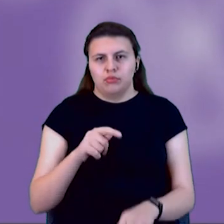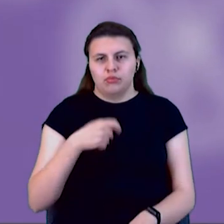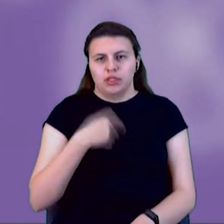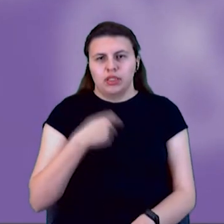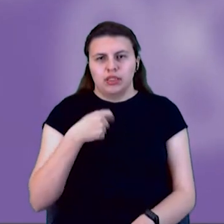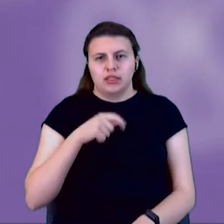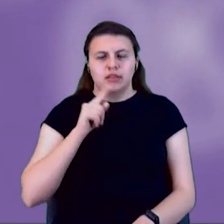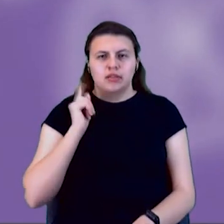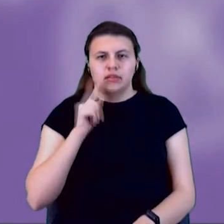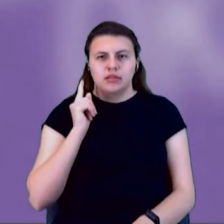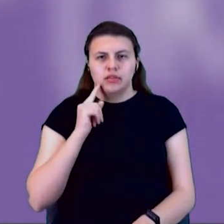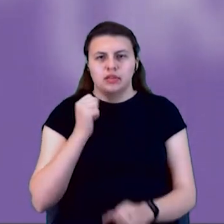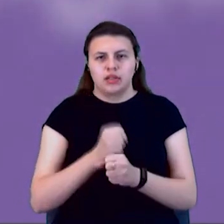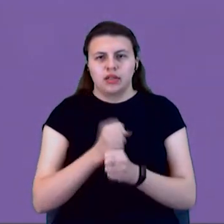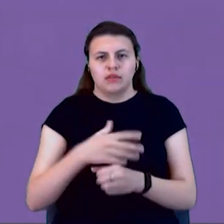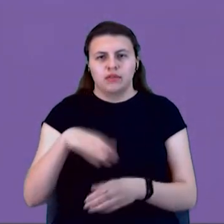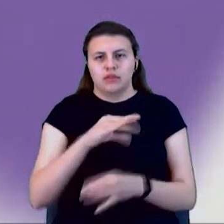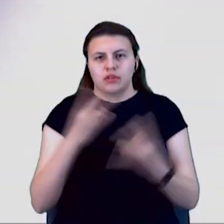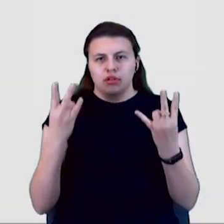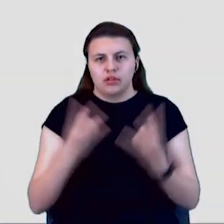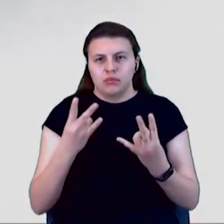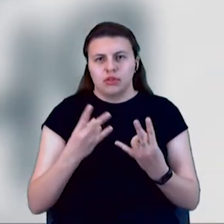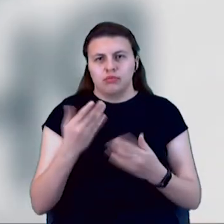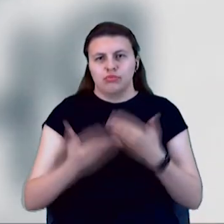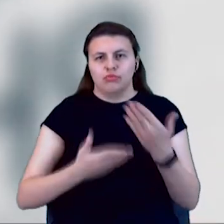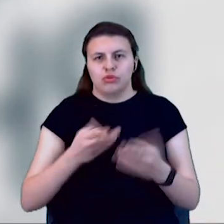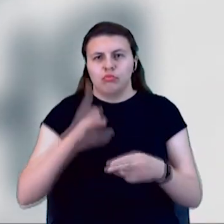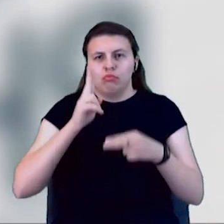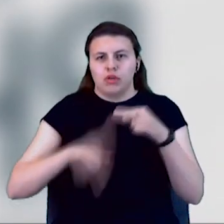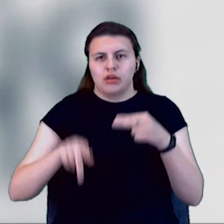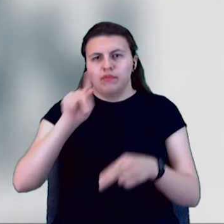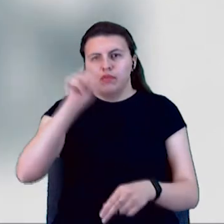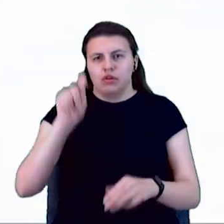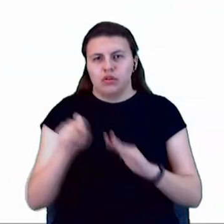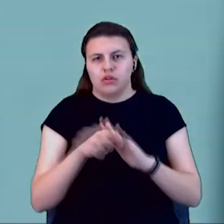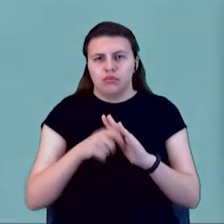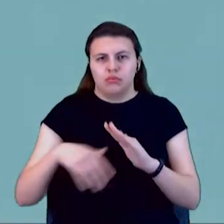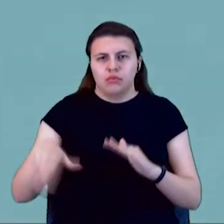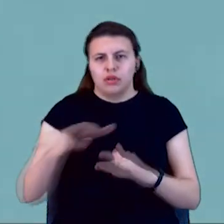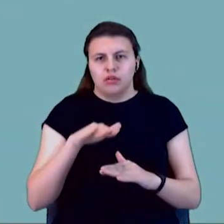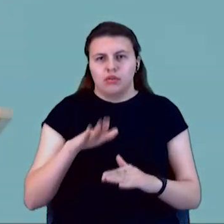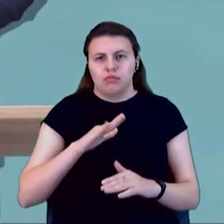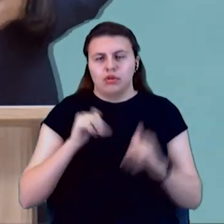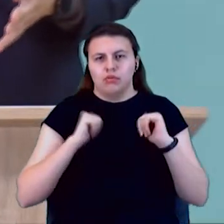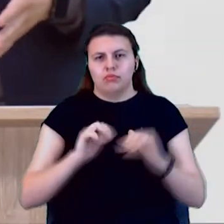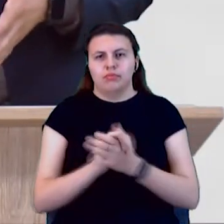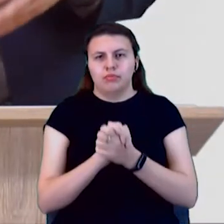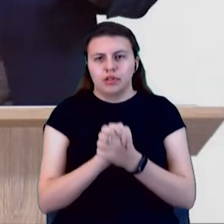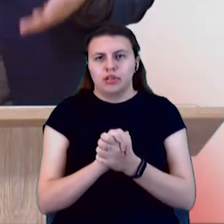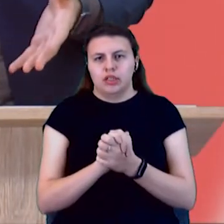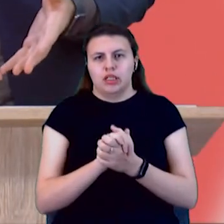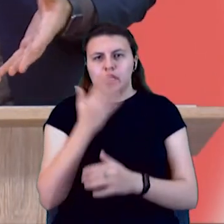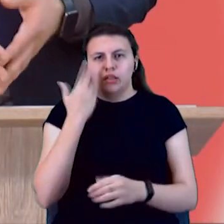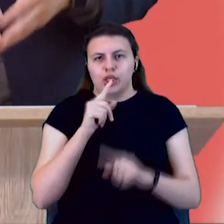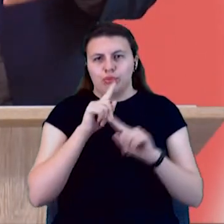необхідні шаги для того, щоб прекратити, наконец, цю війну, щоб на Донбасі воссорював мир. Соответственно, коли не буде таких